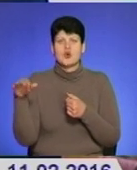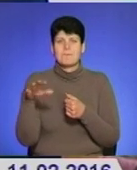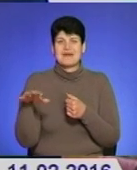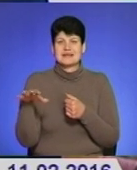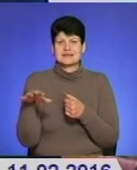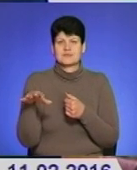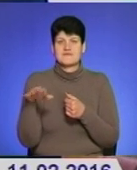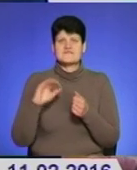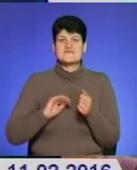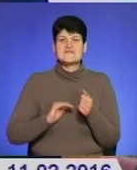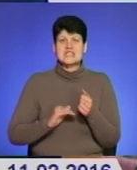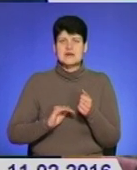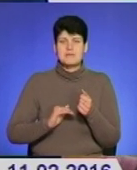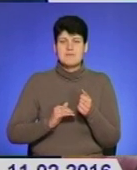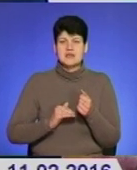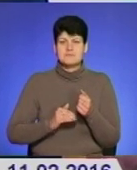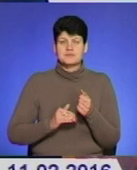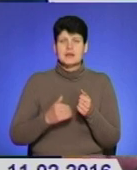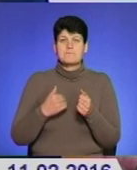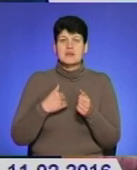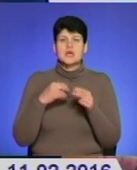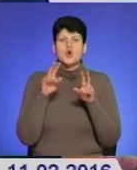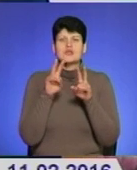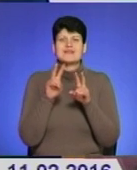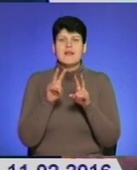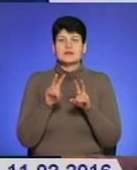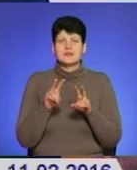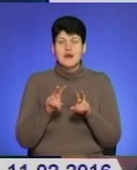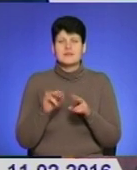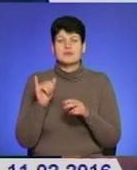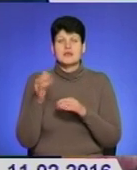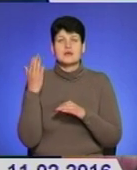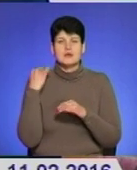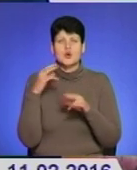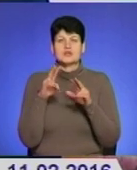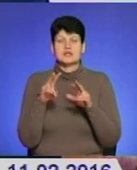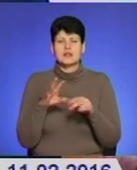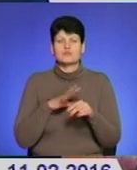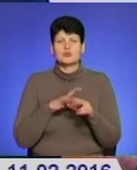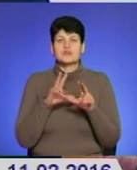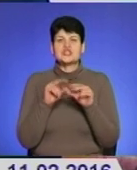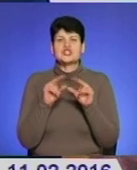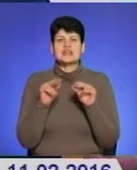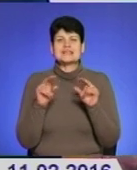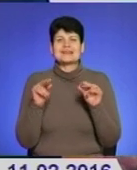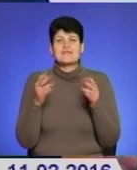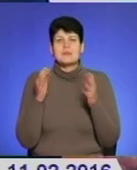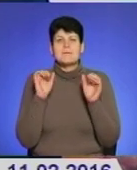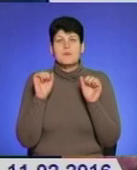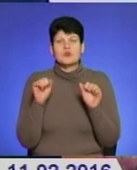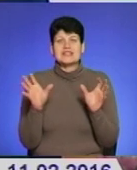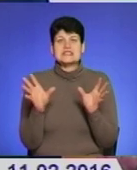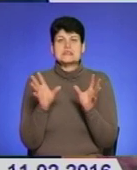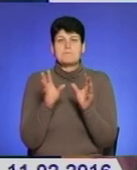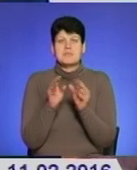фірмами. Ми розглядаємо і розглядали, були б щасливі, якби ми могли спільно